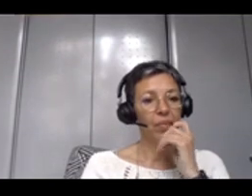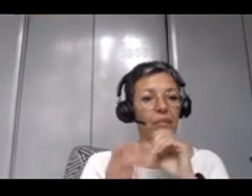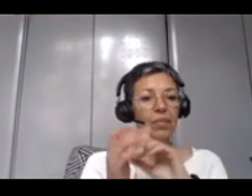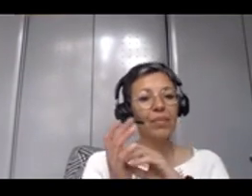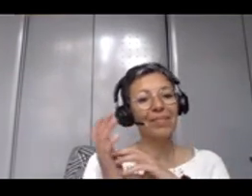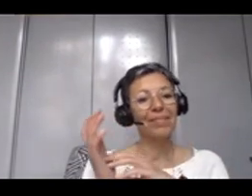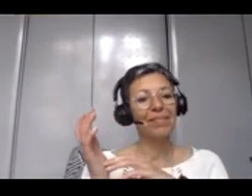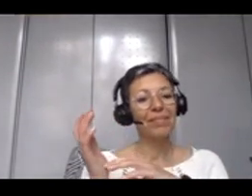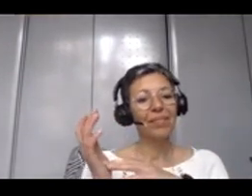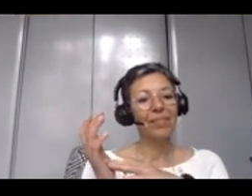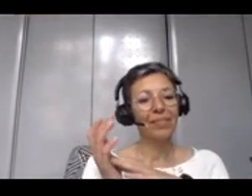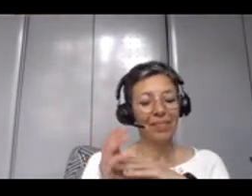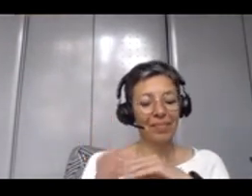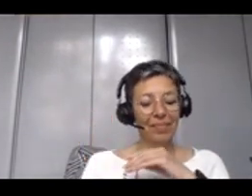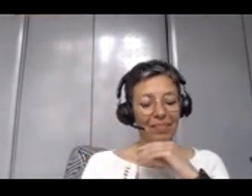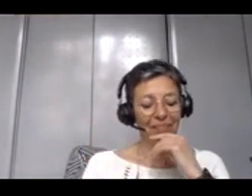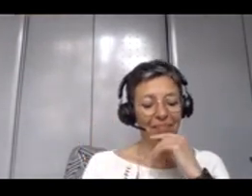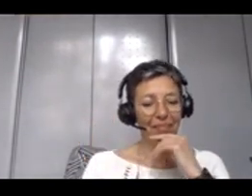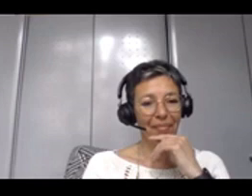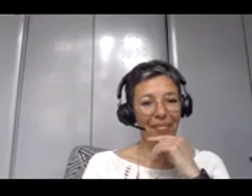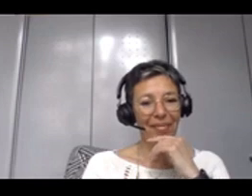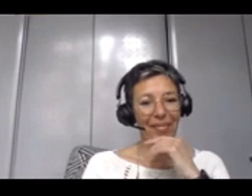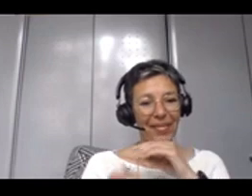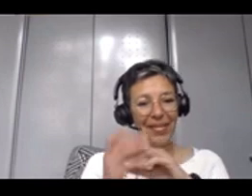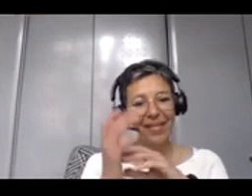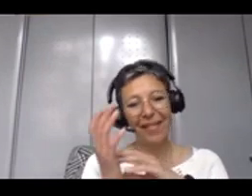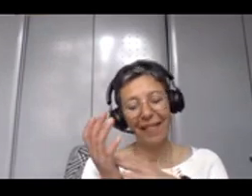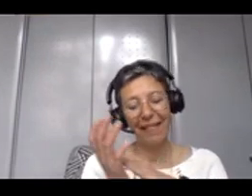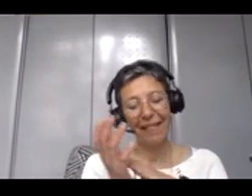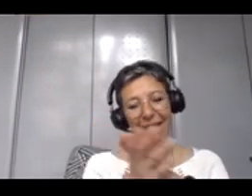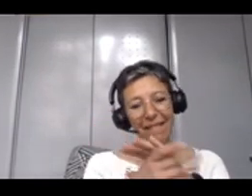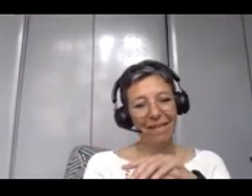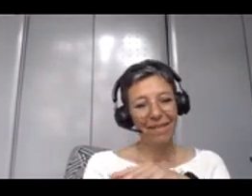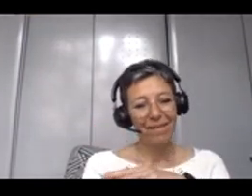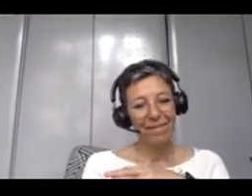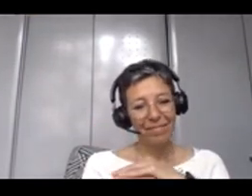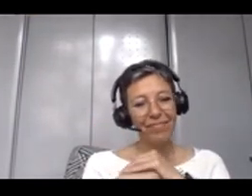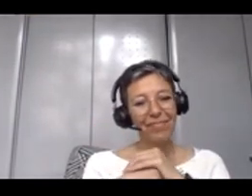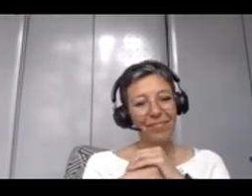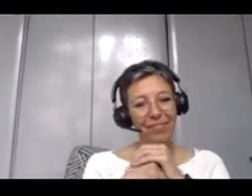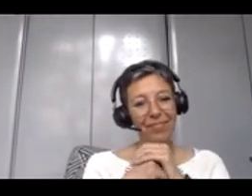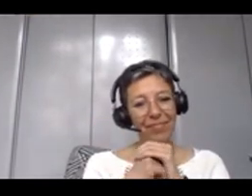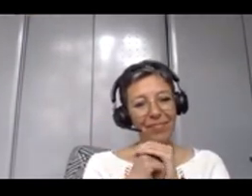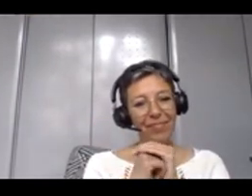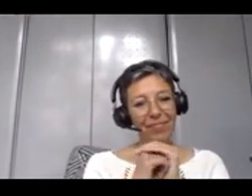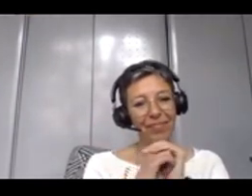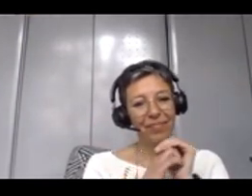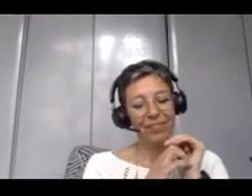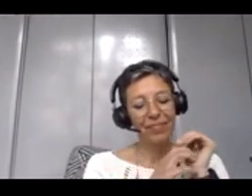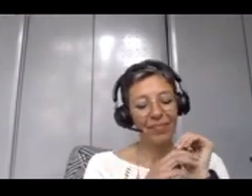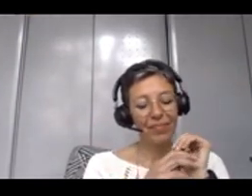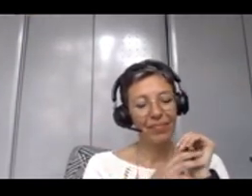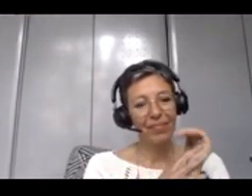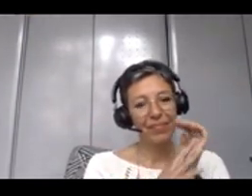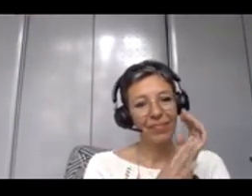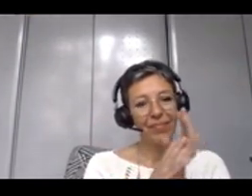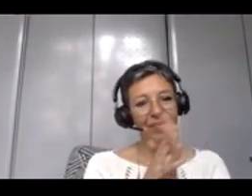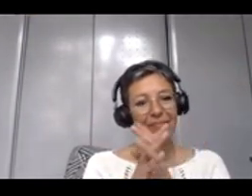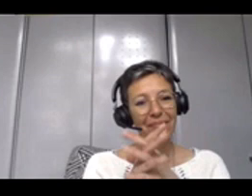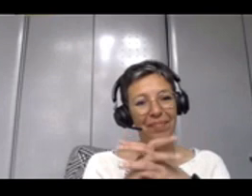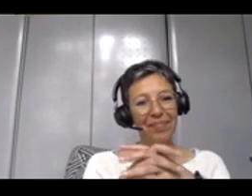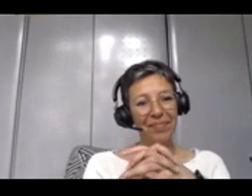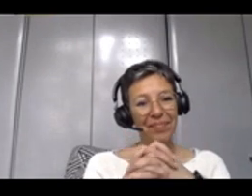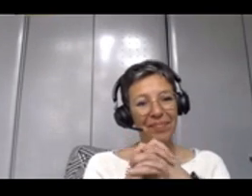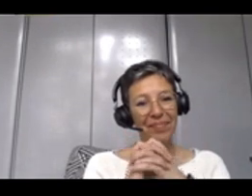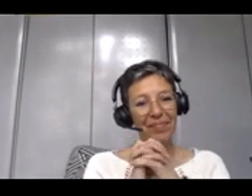Alors très brièvement, je vais vous parler. C'est une approche logique en fait. Donc ça va être un peu à l'AH parce que c'est